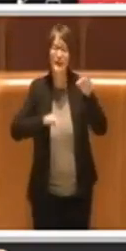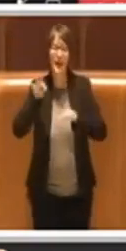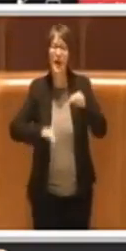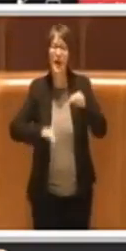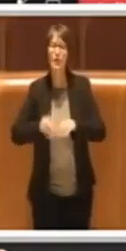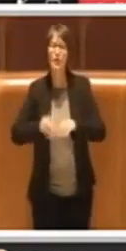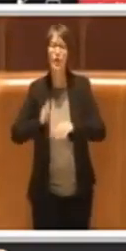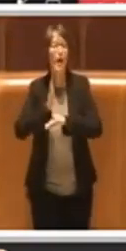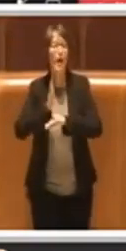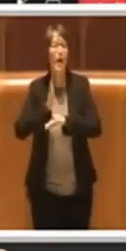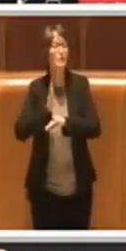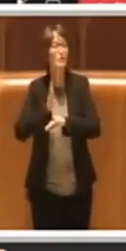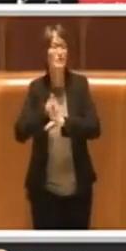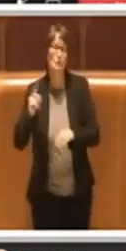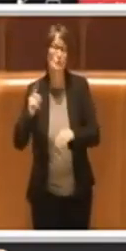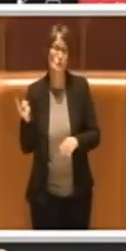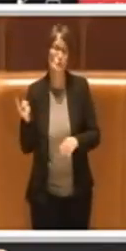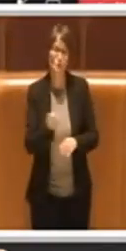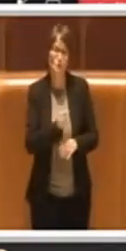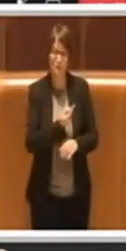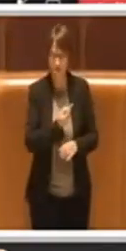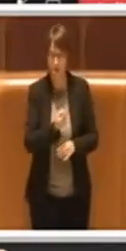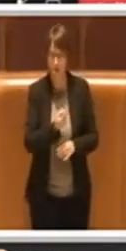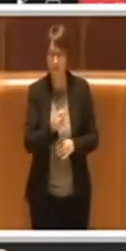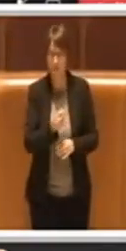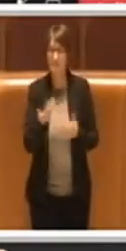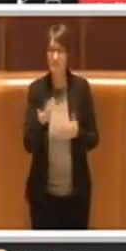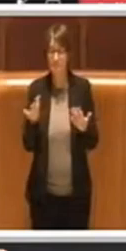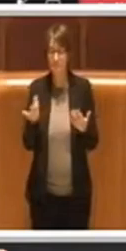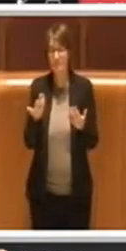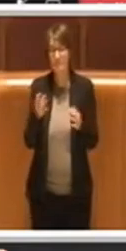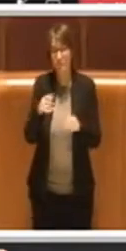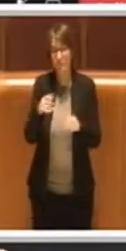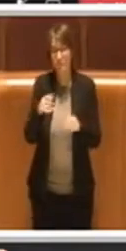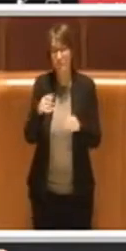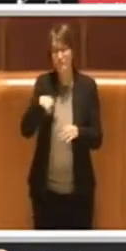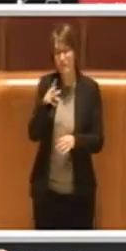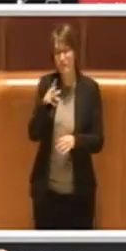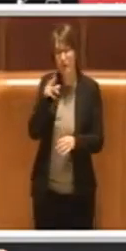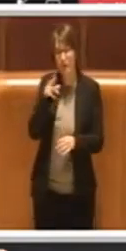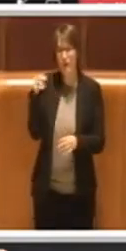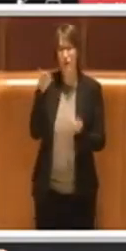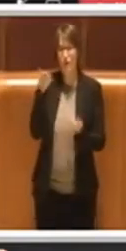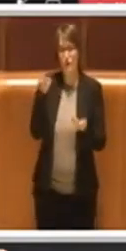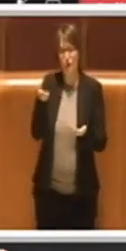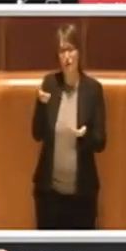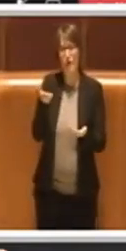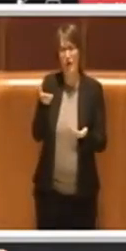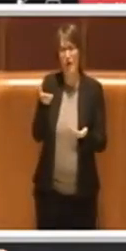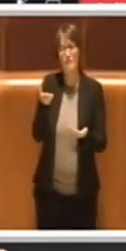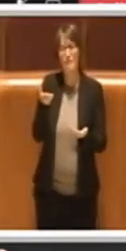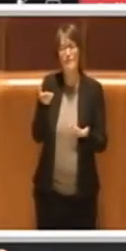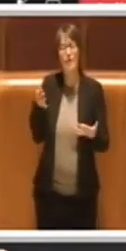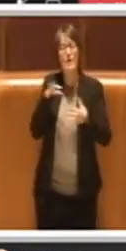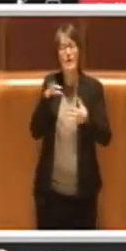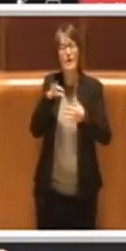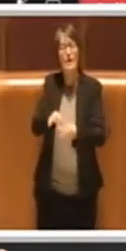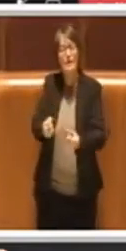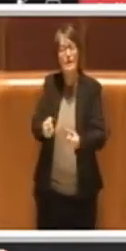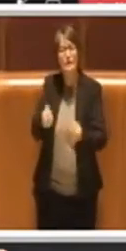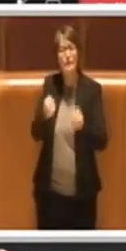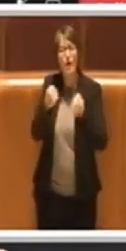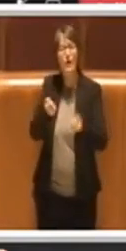e proprio riconoscendo questo legame fortissimo con il popolo romano insomma credevamo fosse